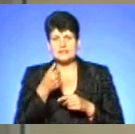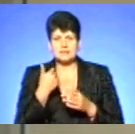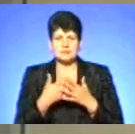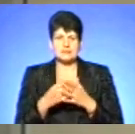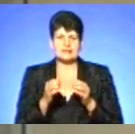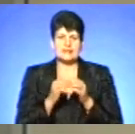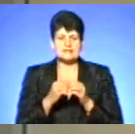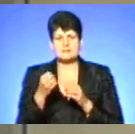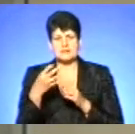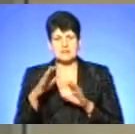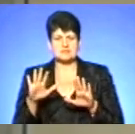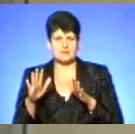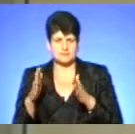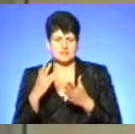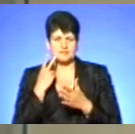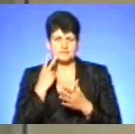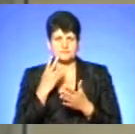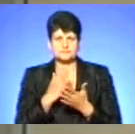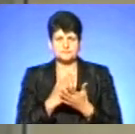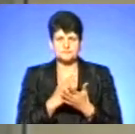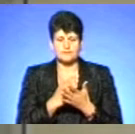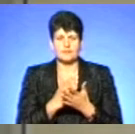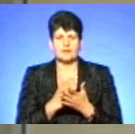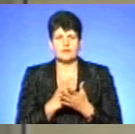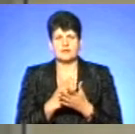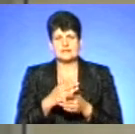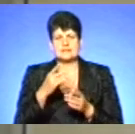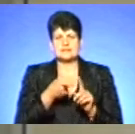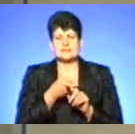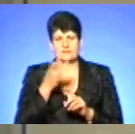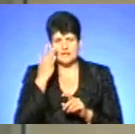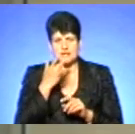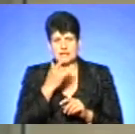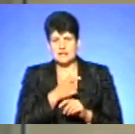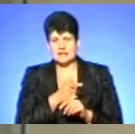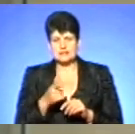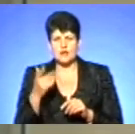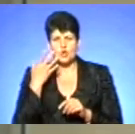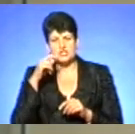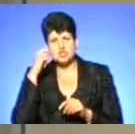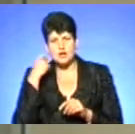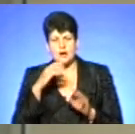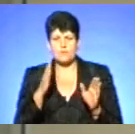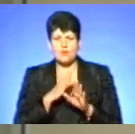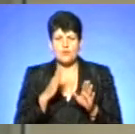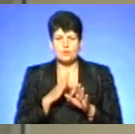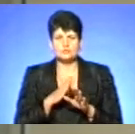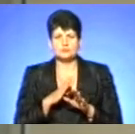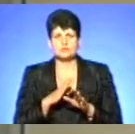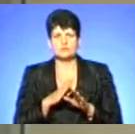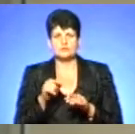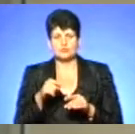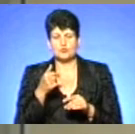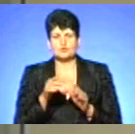межах 10-15, залежно від протікання літа, то все-таки це більш літній період, коли жарка погода. За мною рік було 9